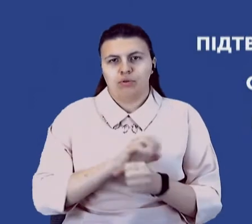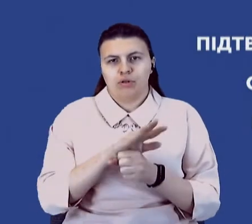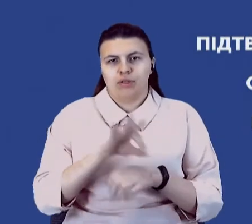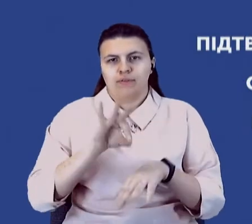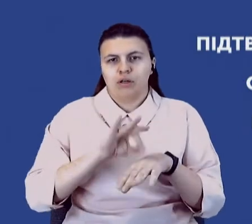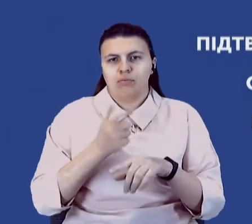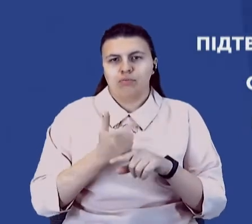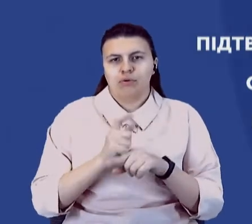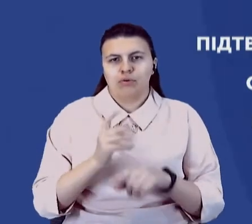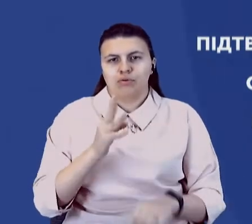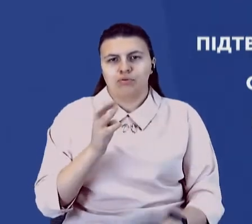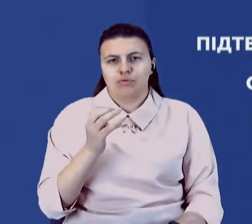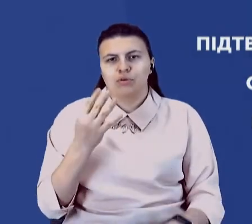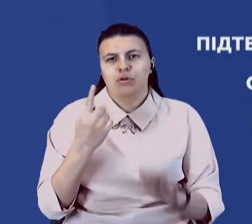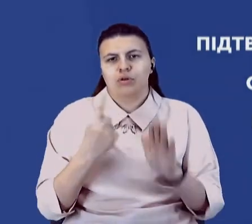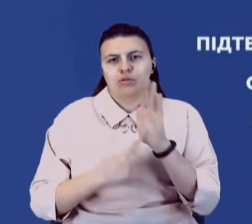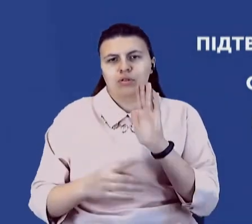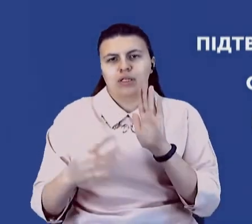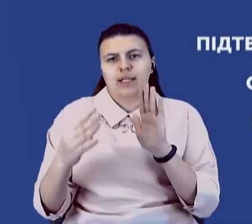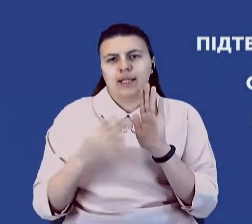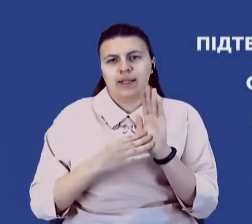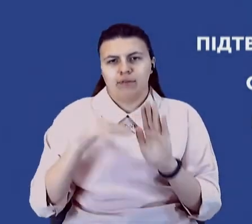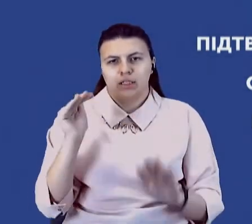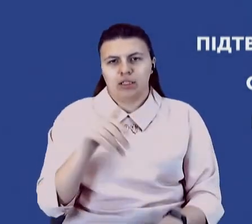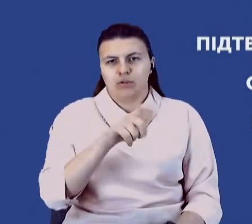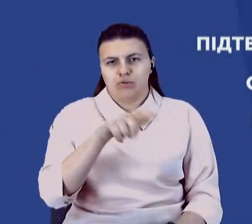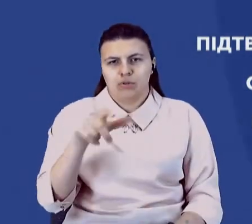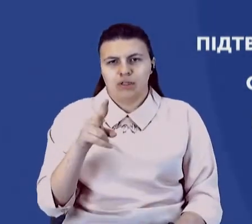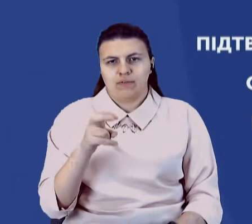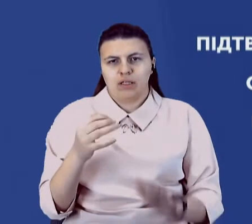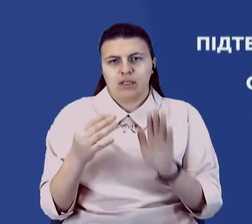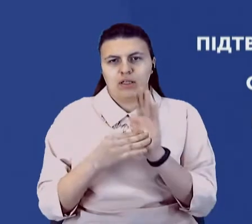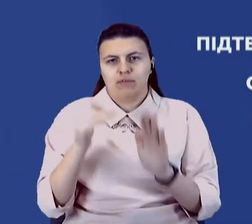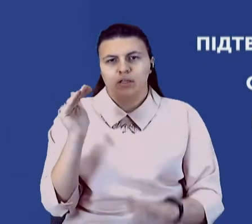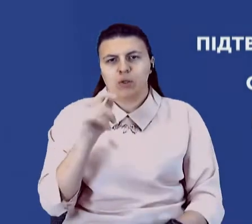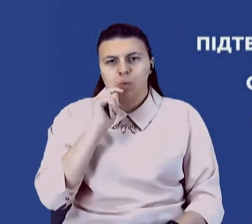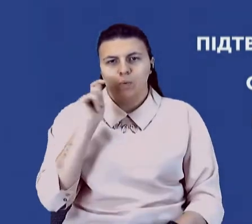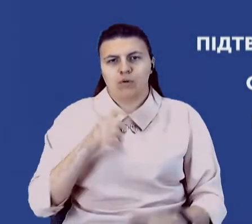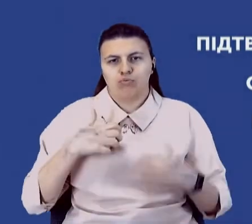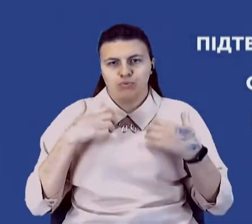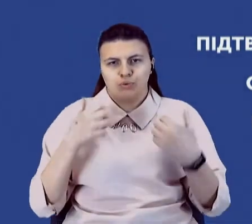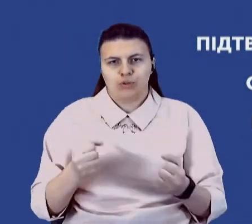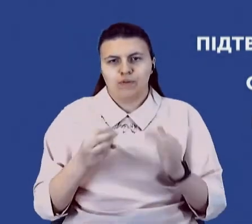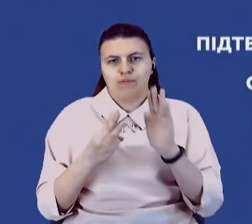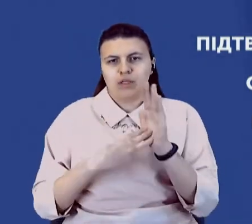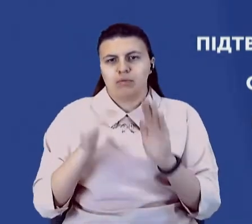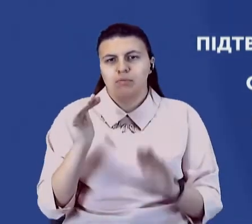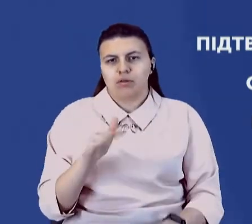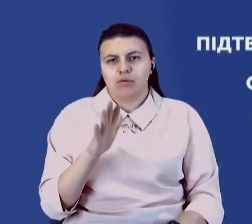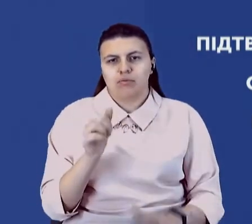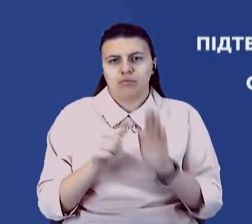469 тисяч людей. З них 209 тисяч українців одужали. 8 тисяч 565